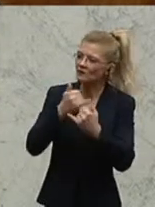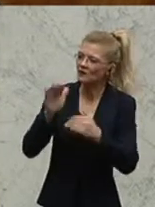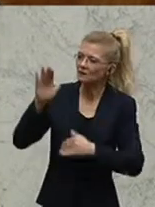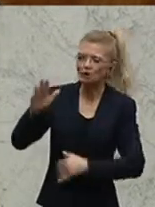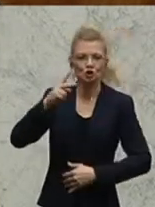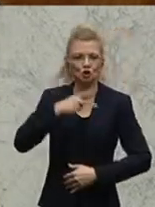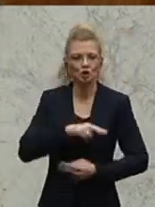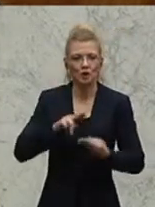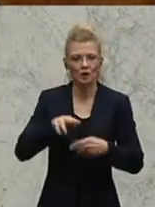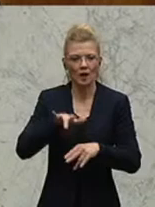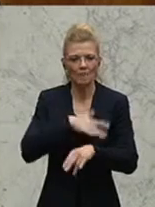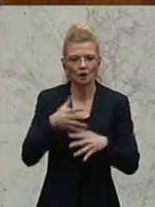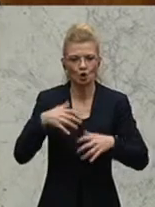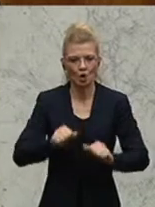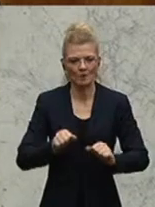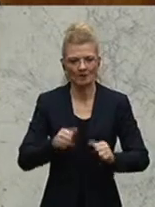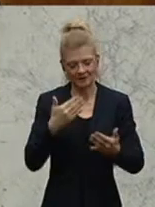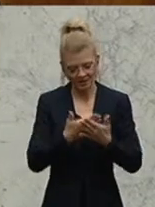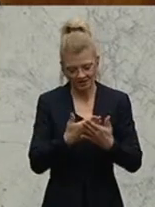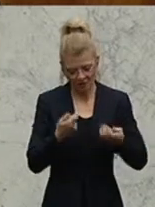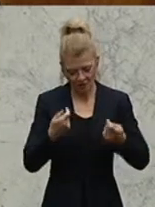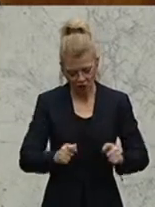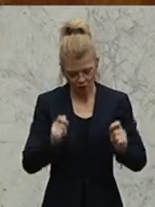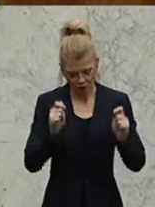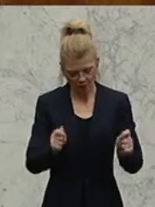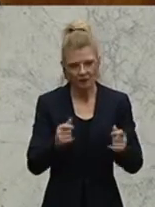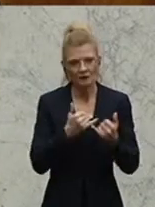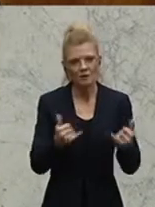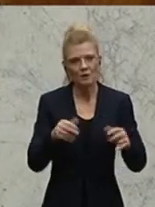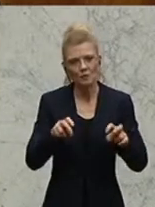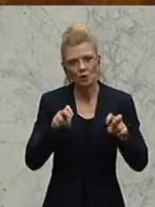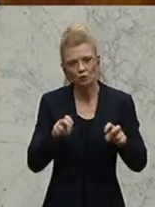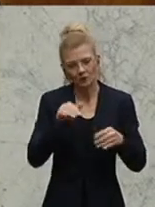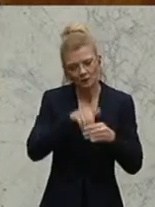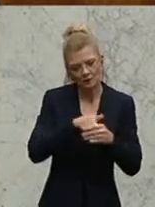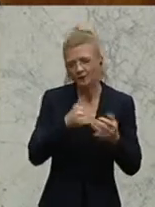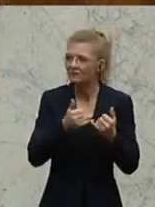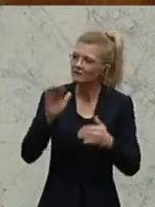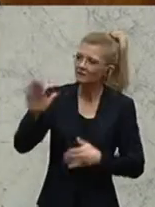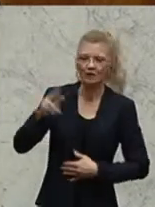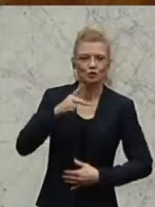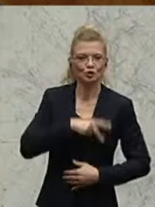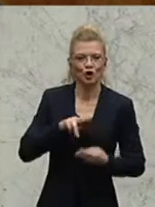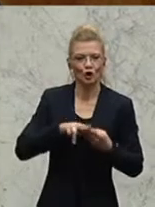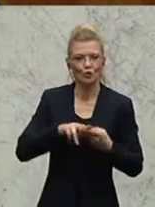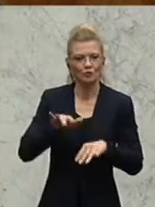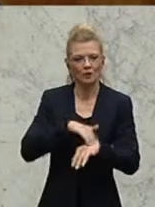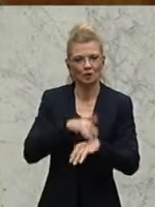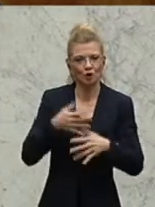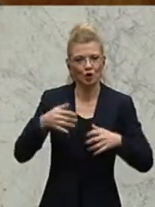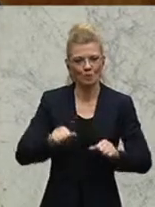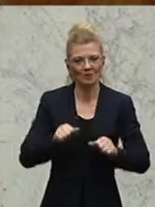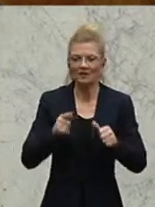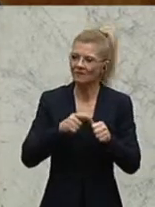Augenmerk legen. Und deswegen der Entschließungsantrag betreffend Berücksichtigung sozialer und emotionaler Kompetenz in Ausbildung und Auswahlverfahren